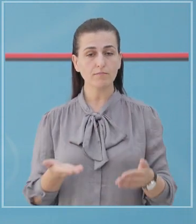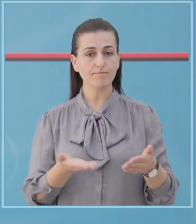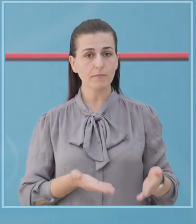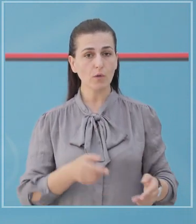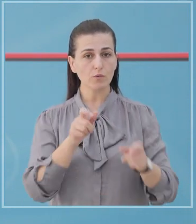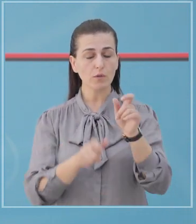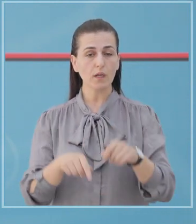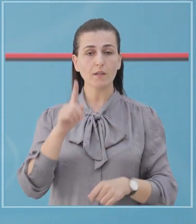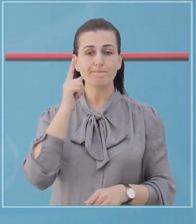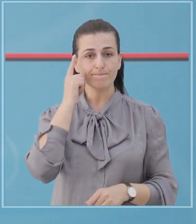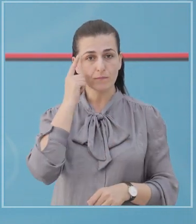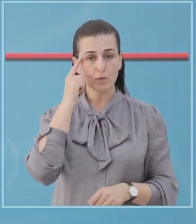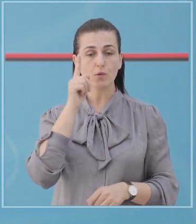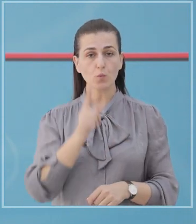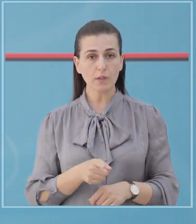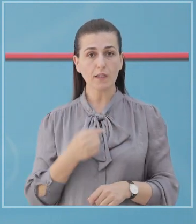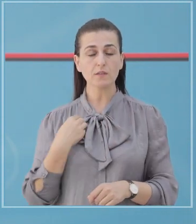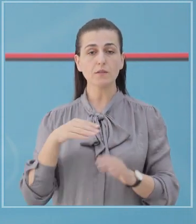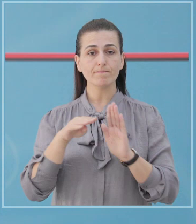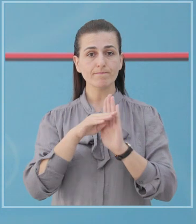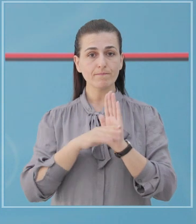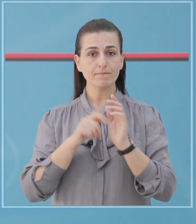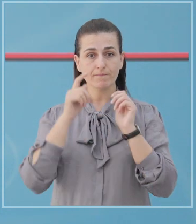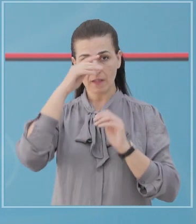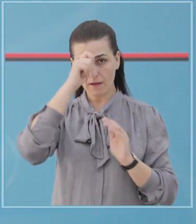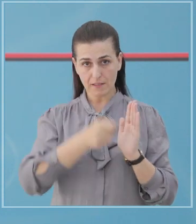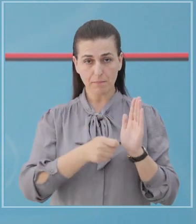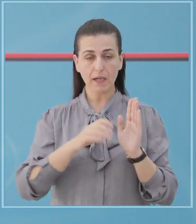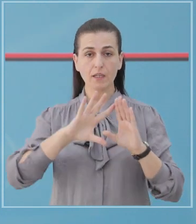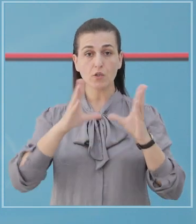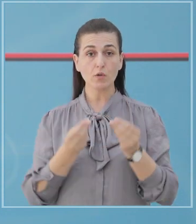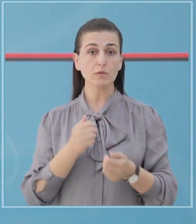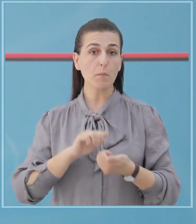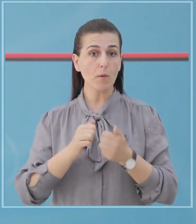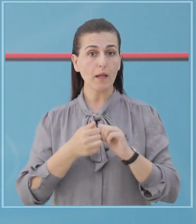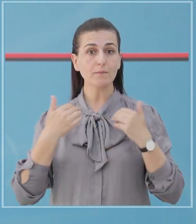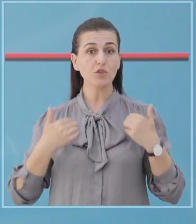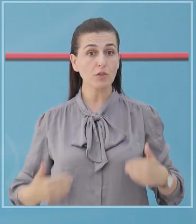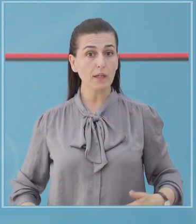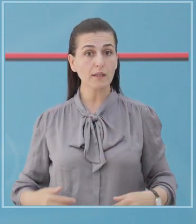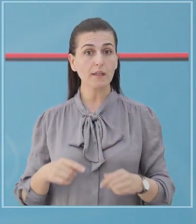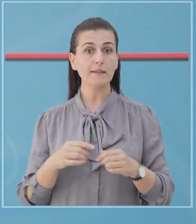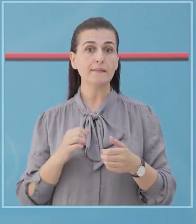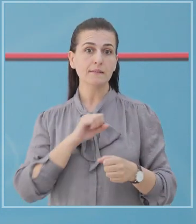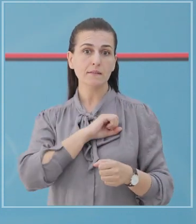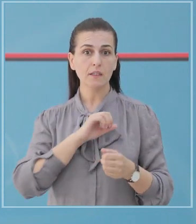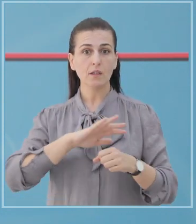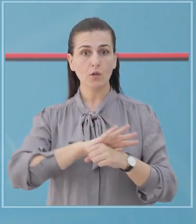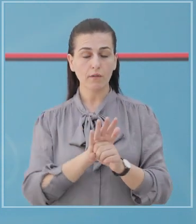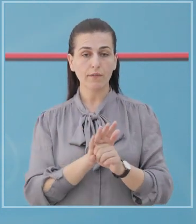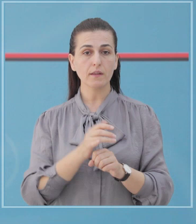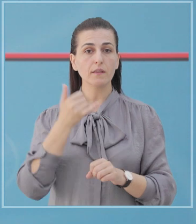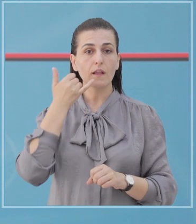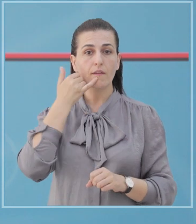jenë të kujdeshën të sbëtojnë masat e vendosura. Për shdo shenjë klinike, lutëm i kontaktoni në linjën unike të urgjensës